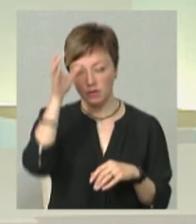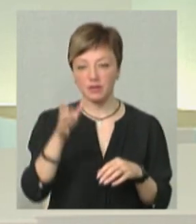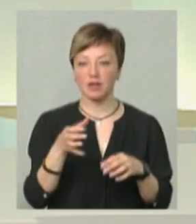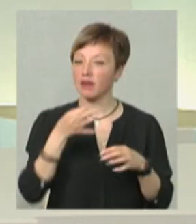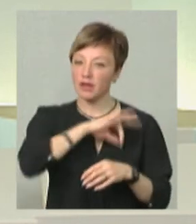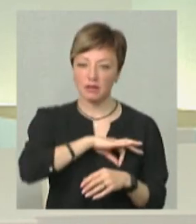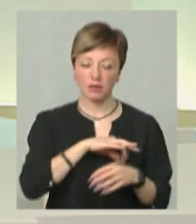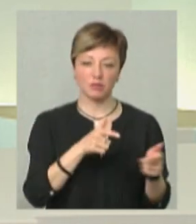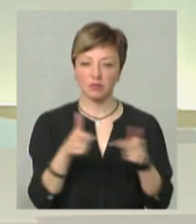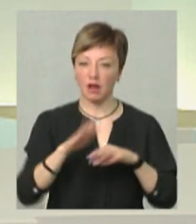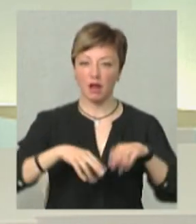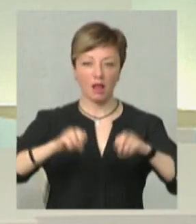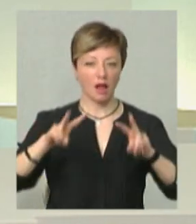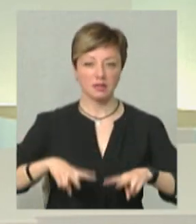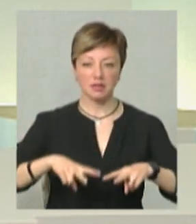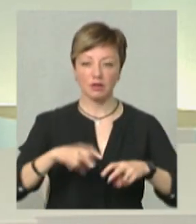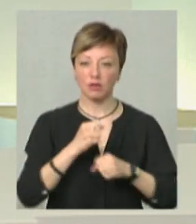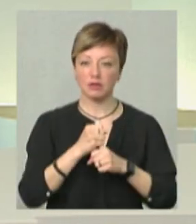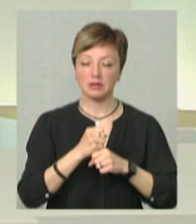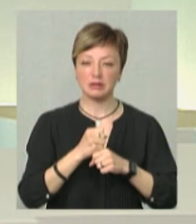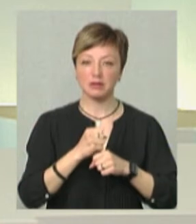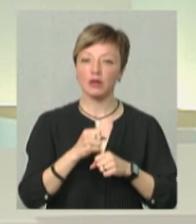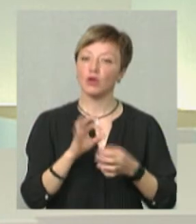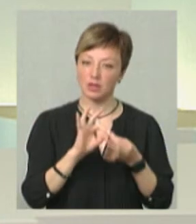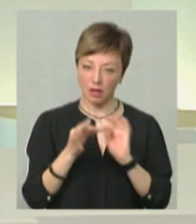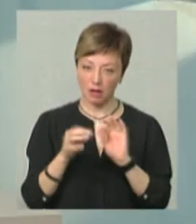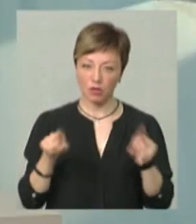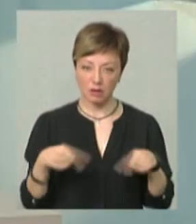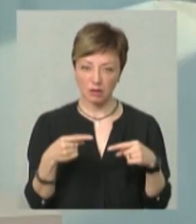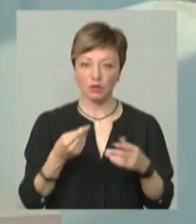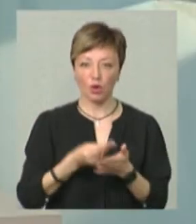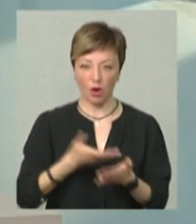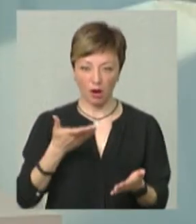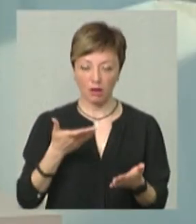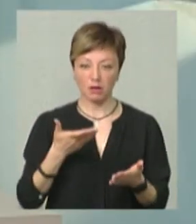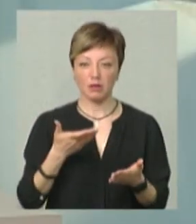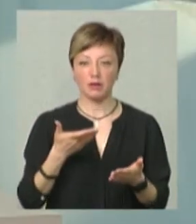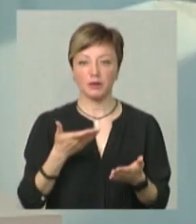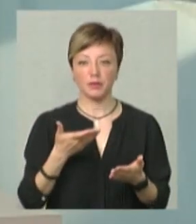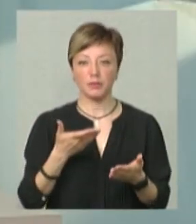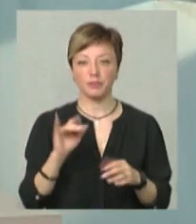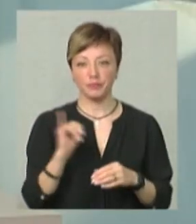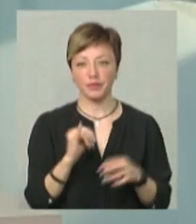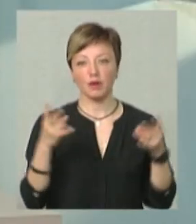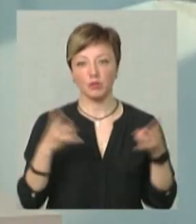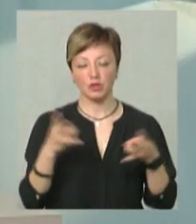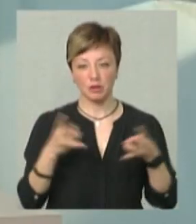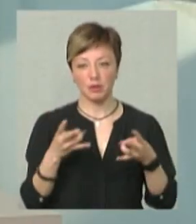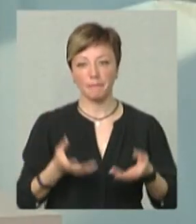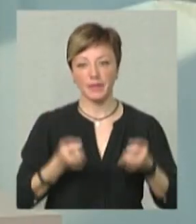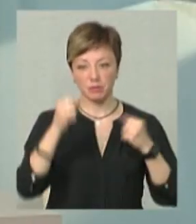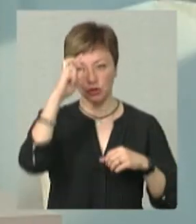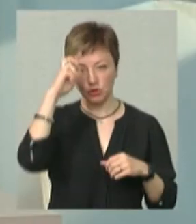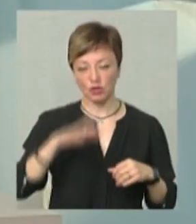підготувати дуже класних фахівців, але вона доволі складна в організації, вона дорога і потрібна